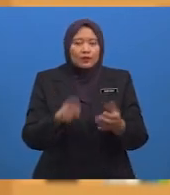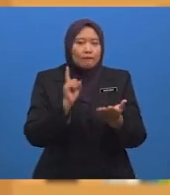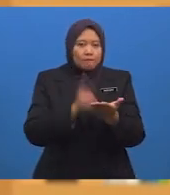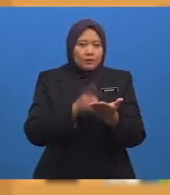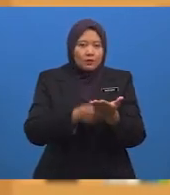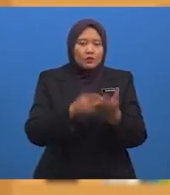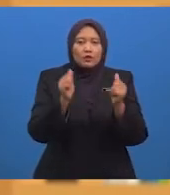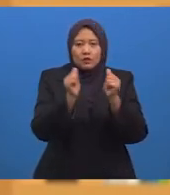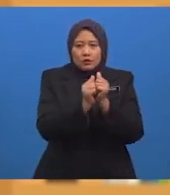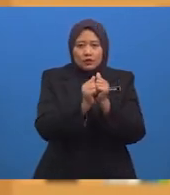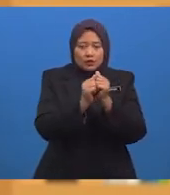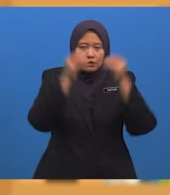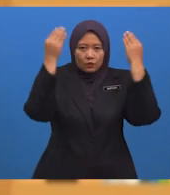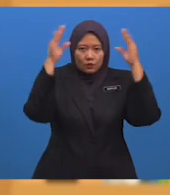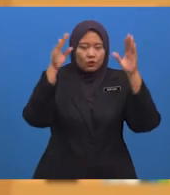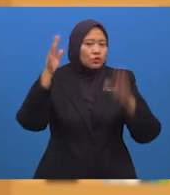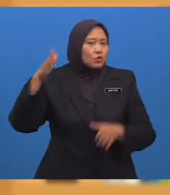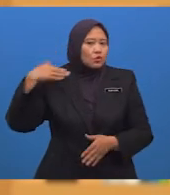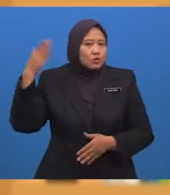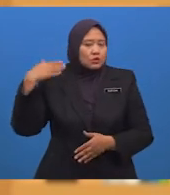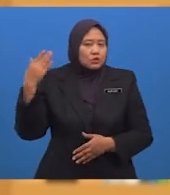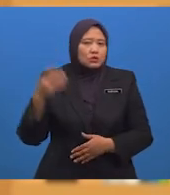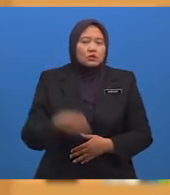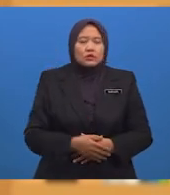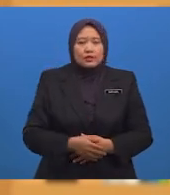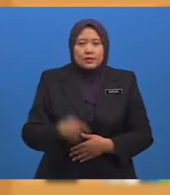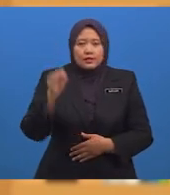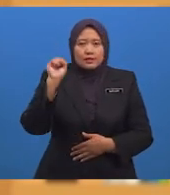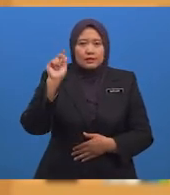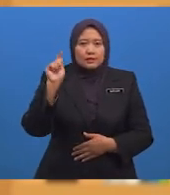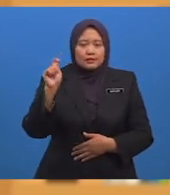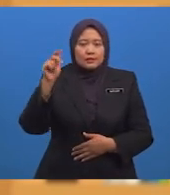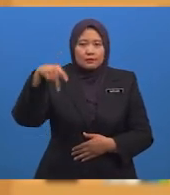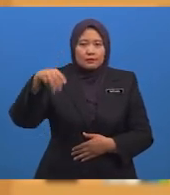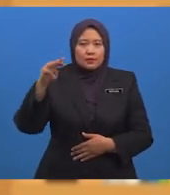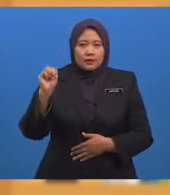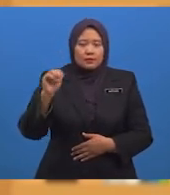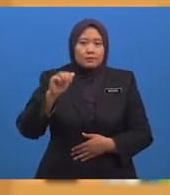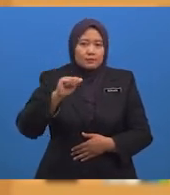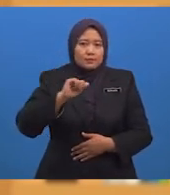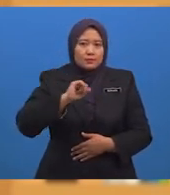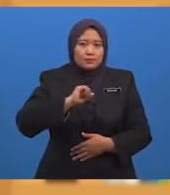Dengan Guru Sejarah Dua STPM Di Sekolah Masing-masing Selepas Ini